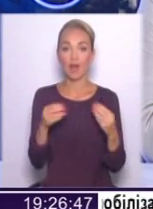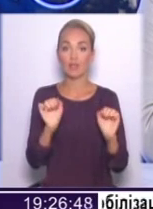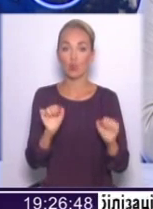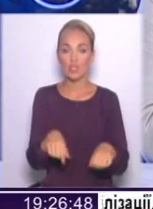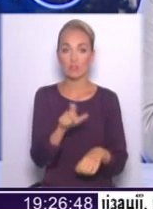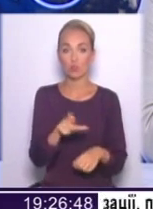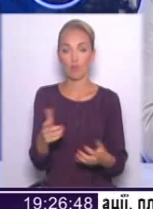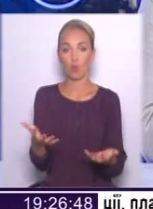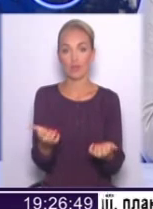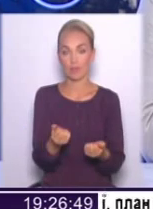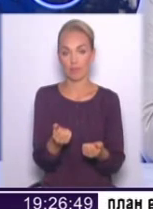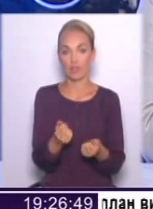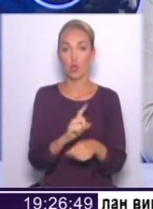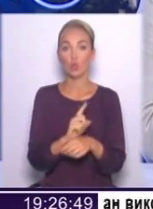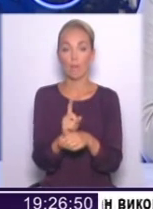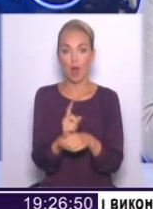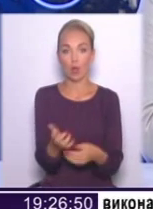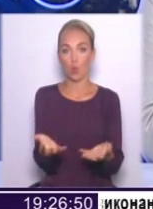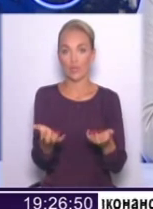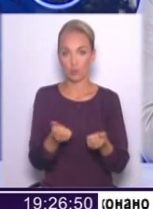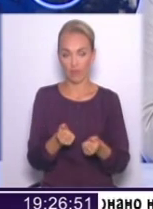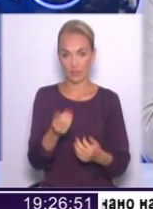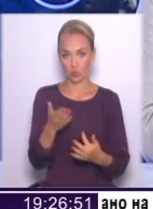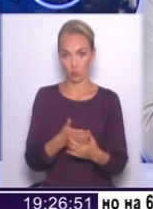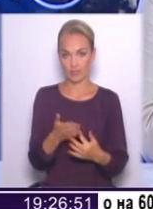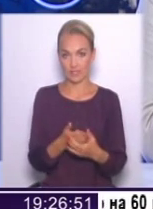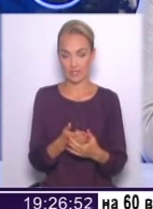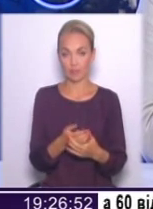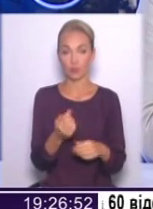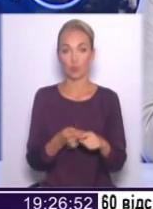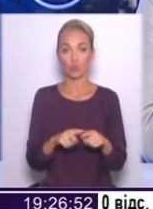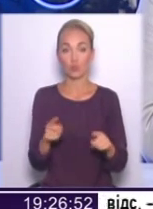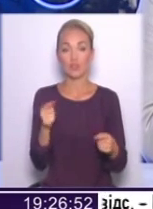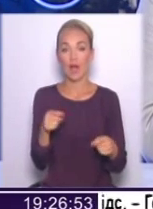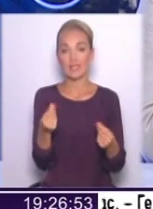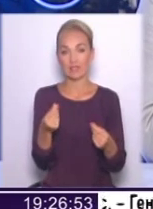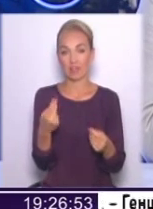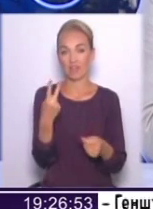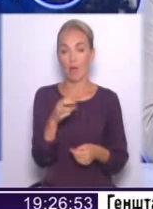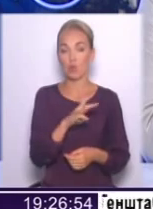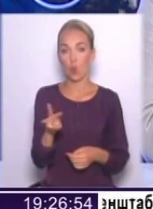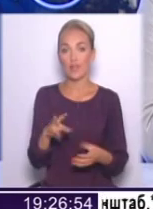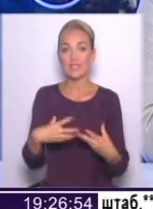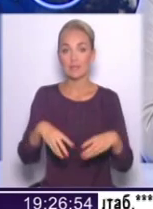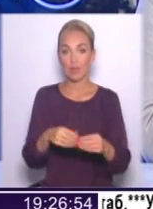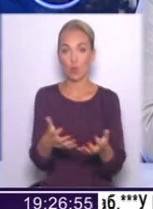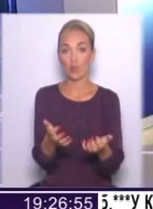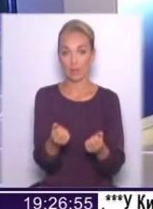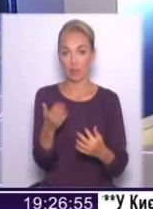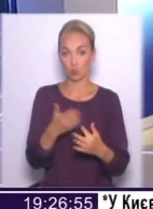нормально отримувати субсидії. Тому що та цифра, яка існує зараз, там приблизно 2 мільйони сімей отримали субсидії,